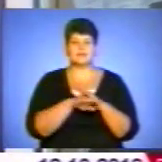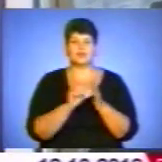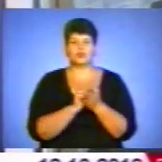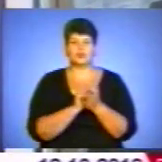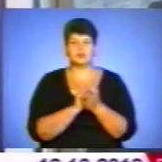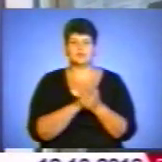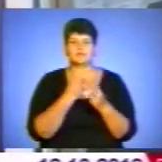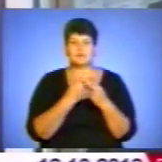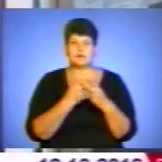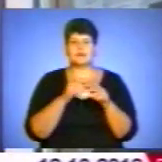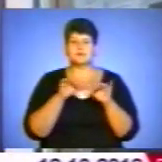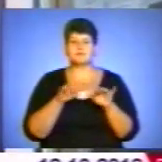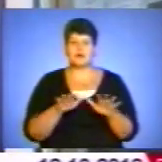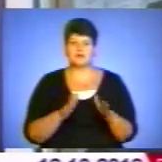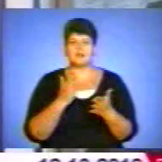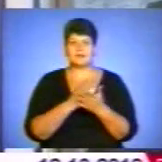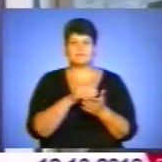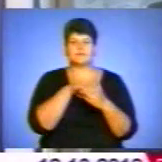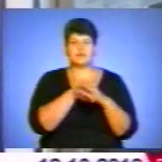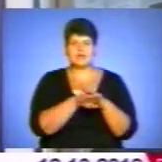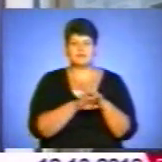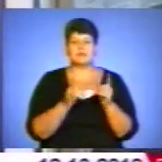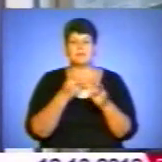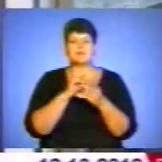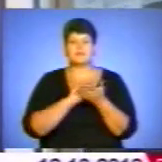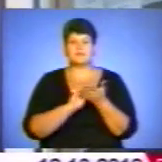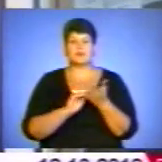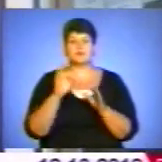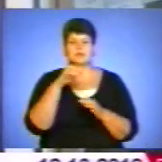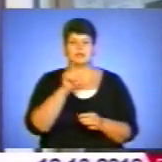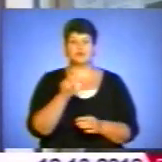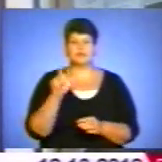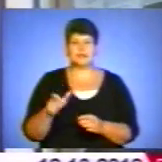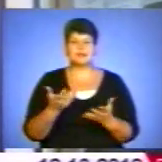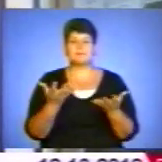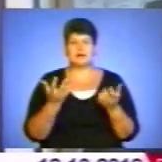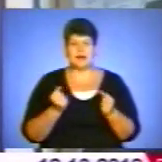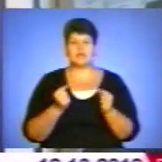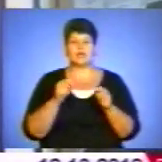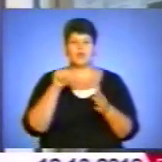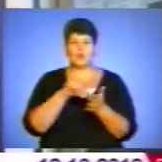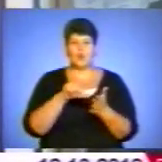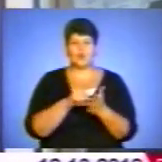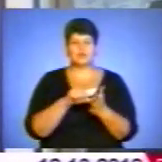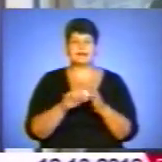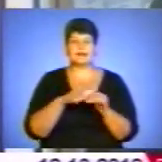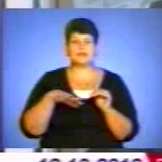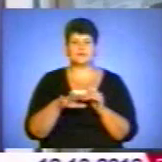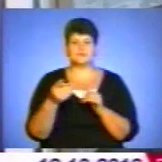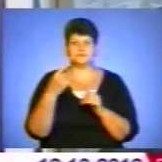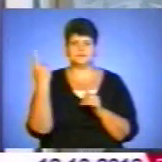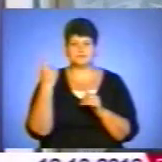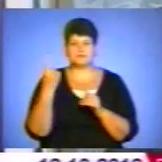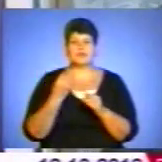в нас заберігаються в архіві. І в тих справах говориться про тих людей, які брали безпосередню участь УПА на території Тернопільської області.